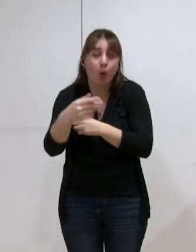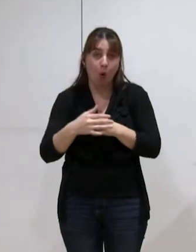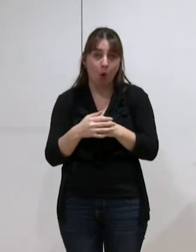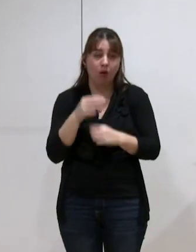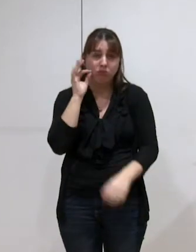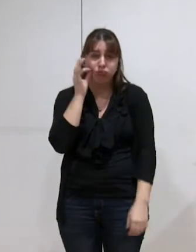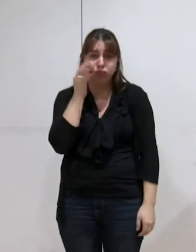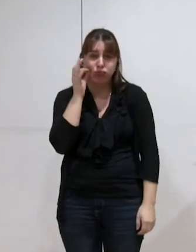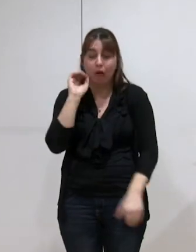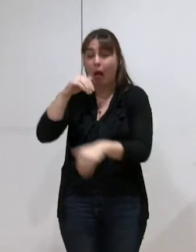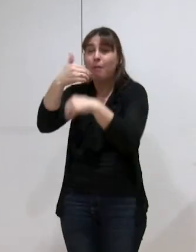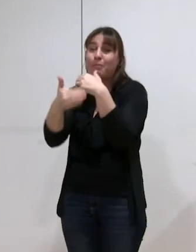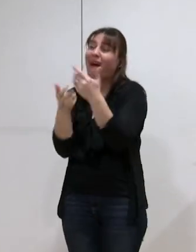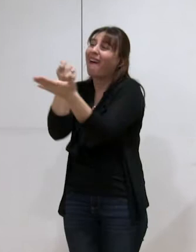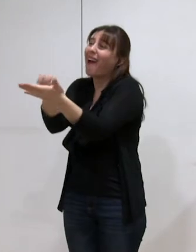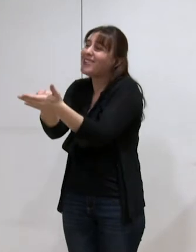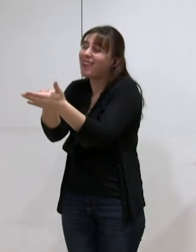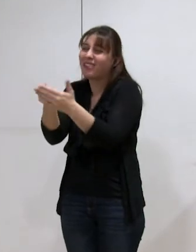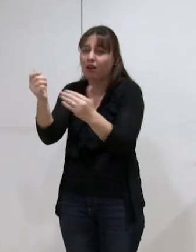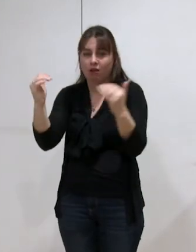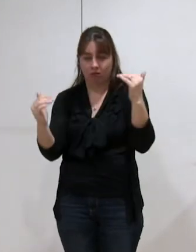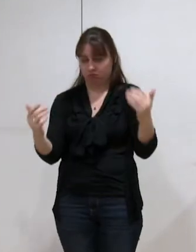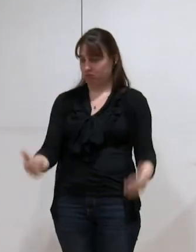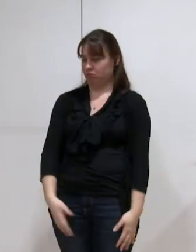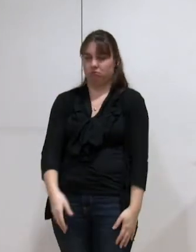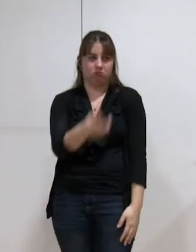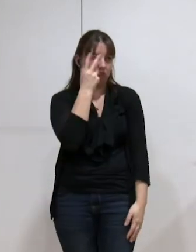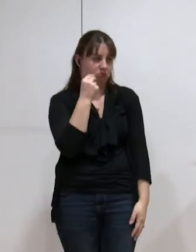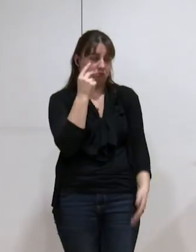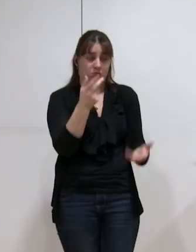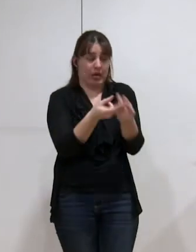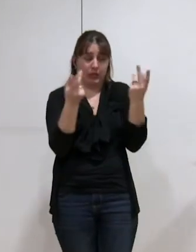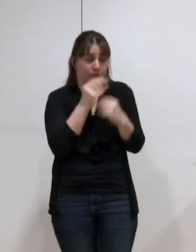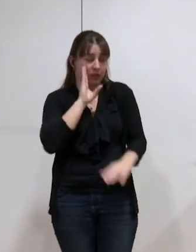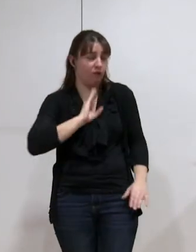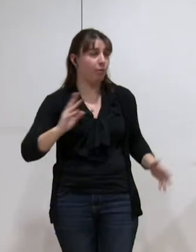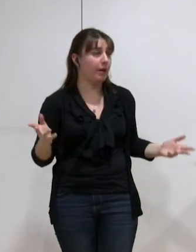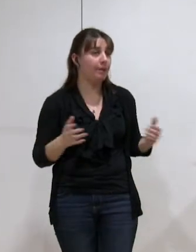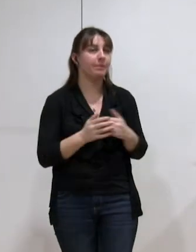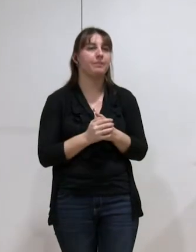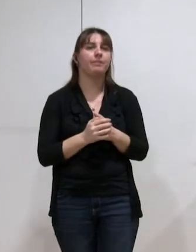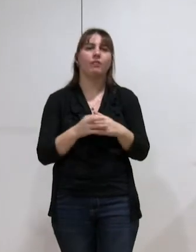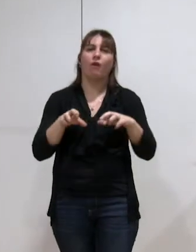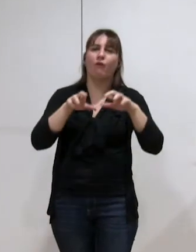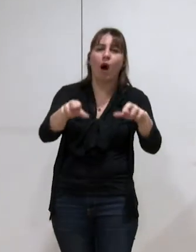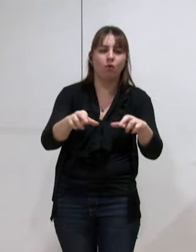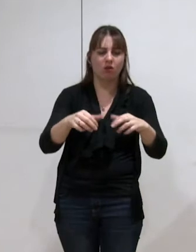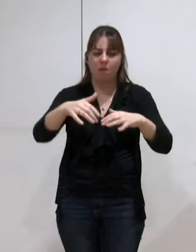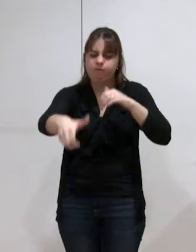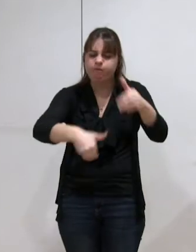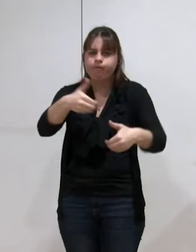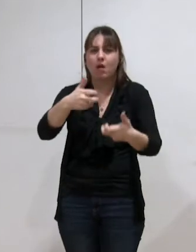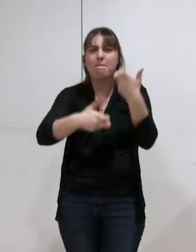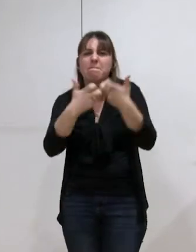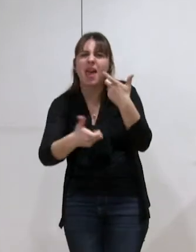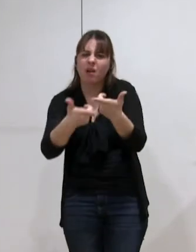même pas le prix d'une baguette de pain, alors qu'on m'explique là aussi. Et pour ces voiries, on ne parle plus d'évacuation des matériaux, c'est passé à